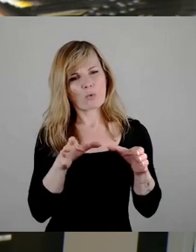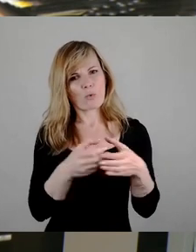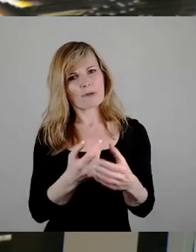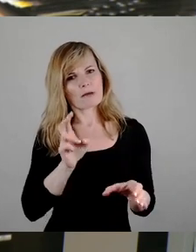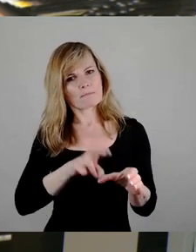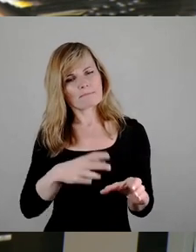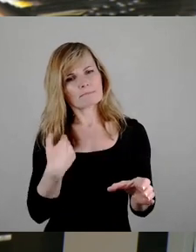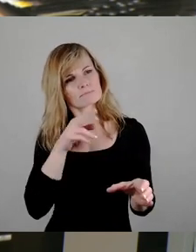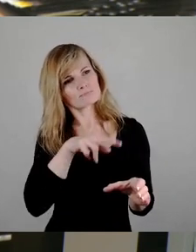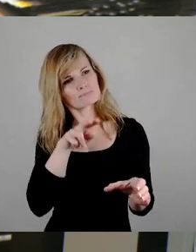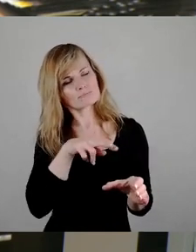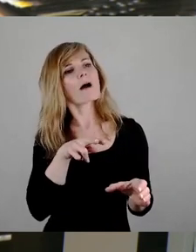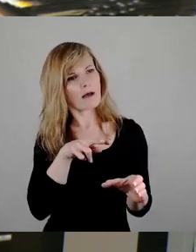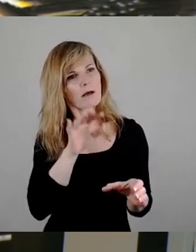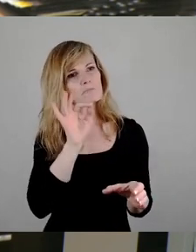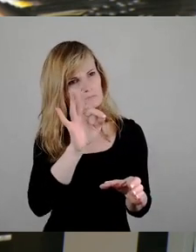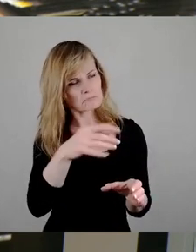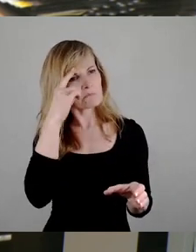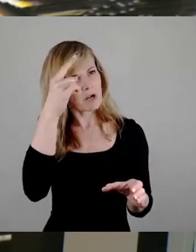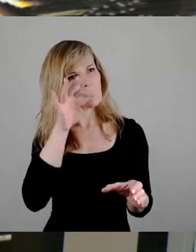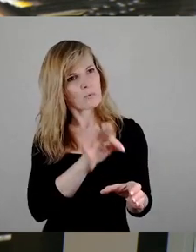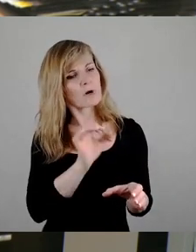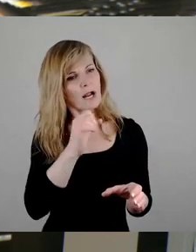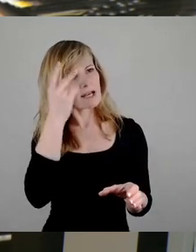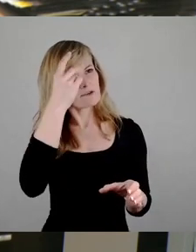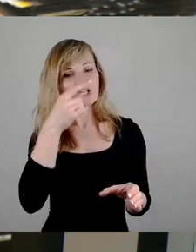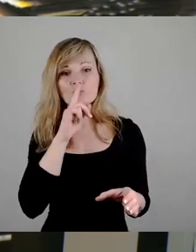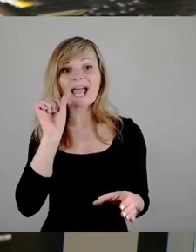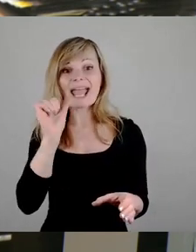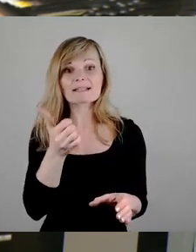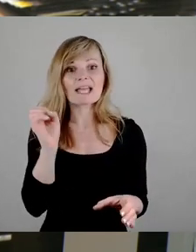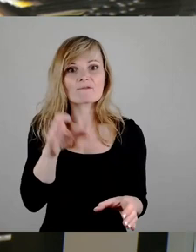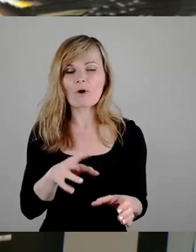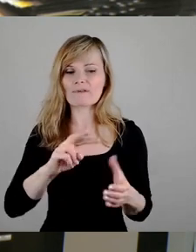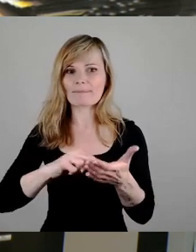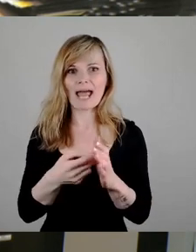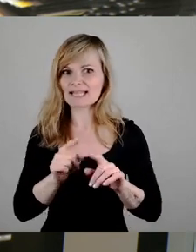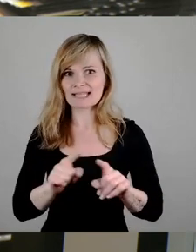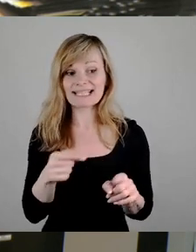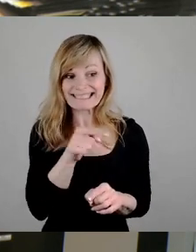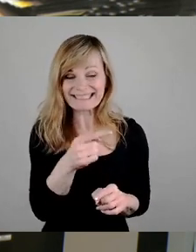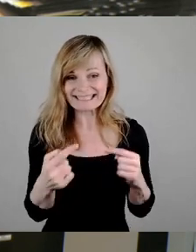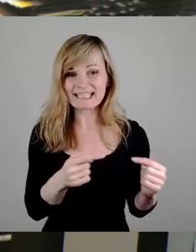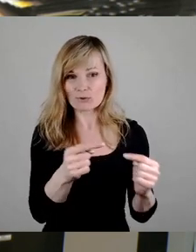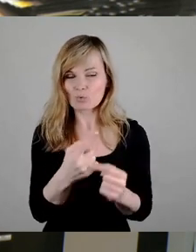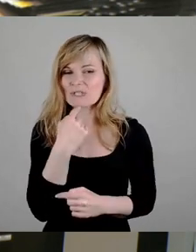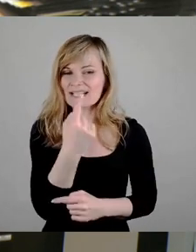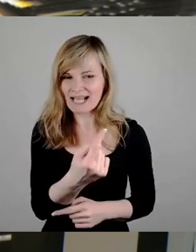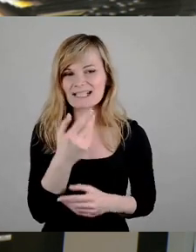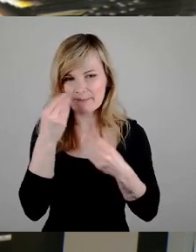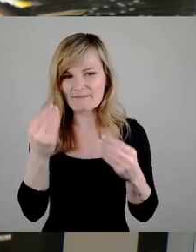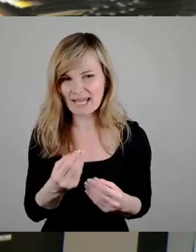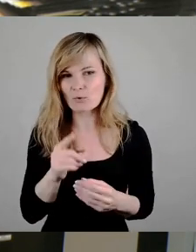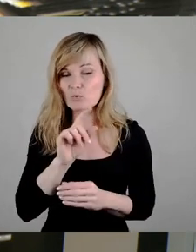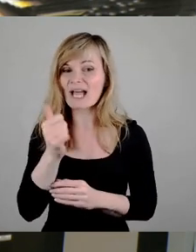begründbar. Es war nur eben so, dass dieser erste Entwurf das nicht vorgesehen hat. Es wurde aber auch in der Diskussion gesagt, und das ist, glaube ich, auch eine Empfehlung der Kommission,